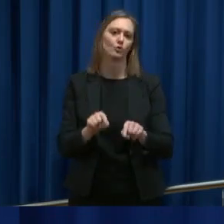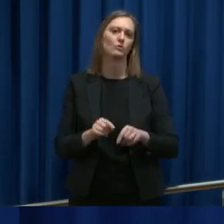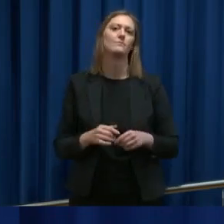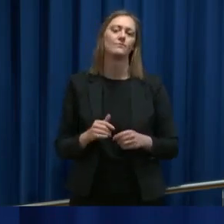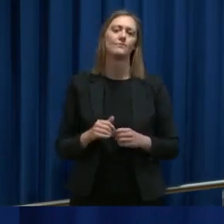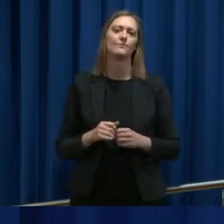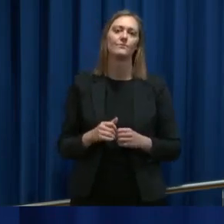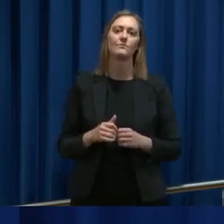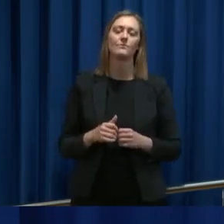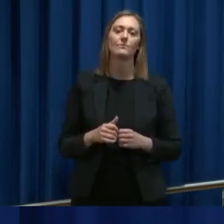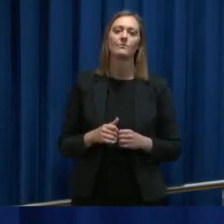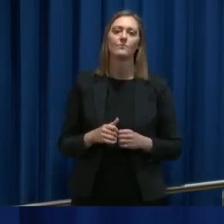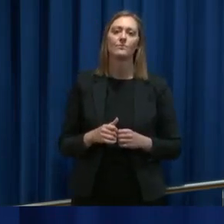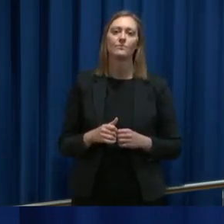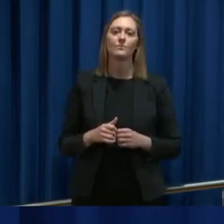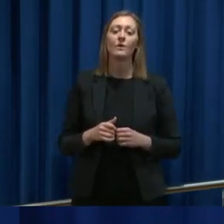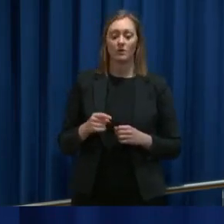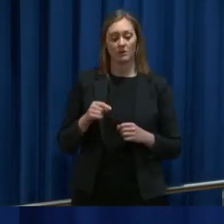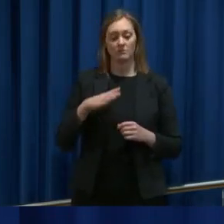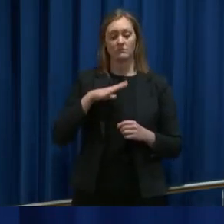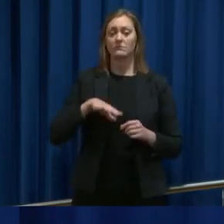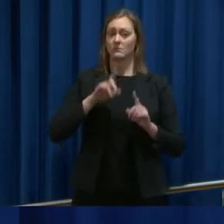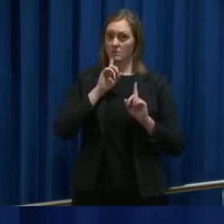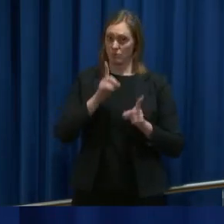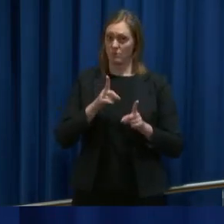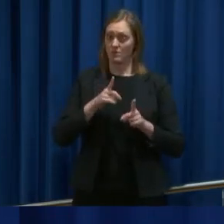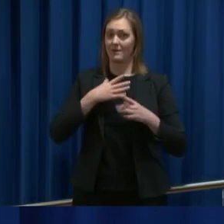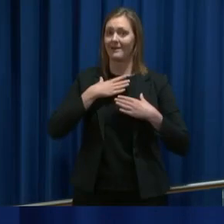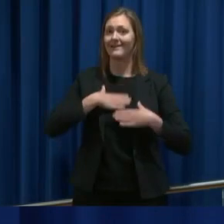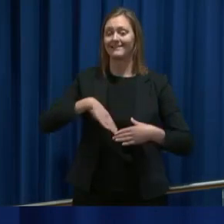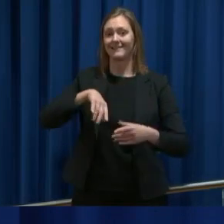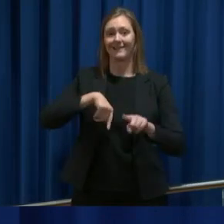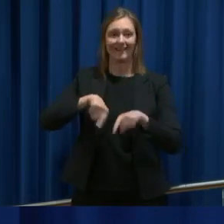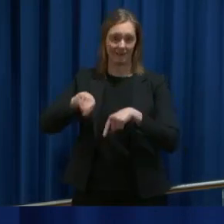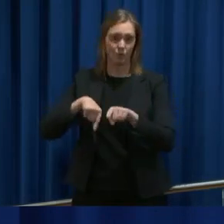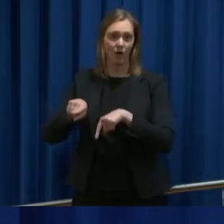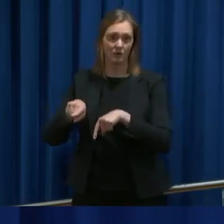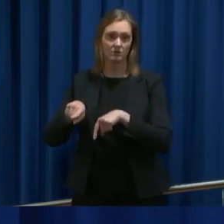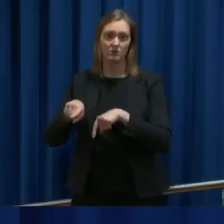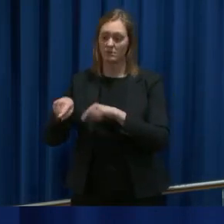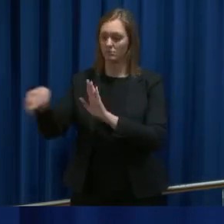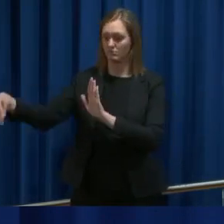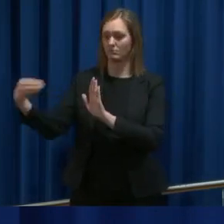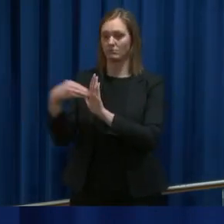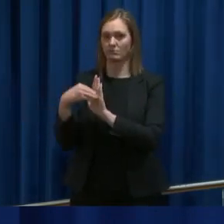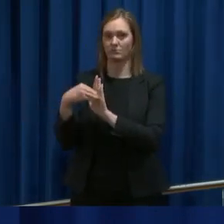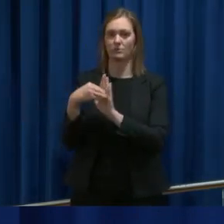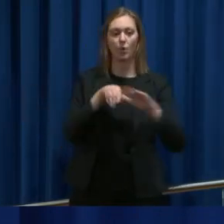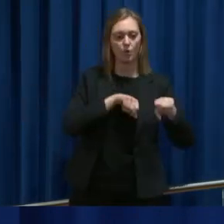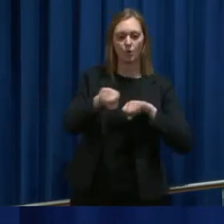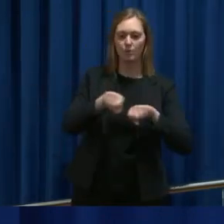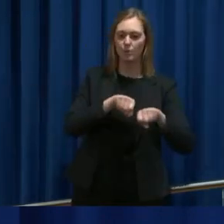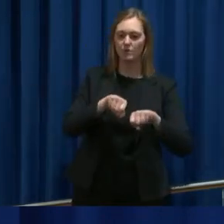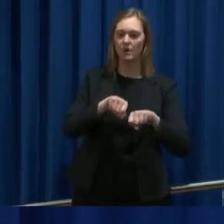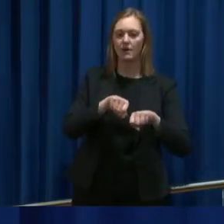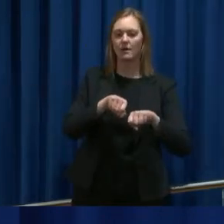Og der baserer vi rett og slett at dette er råd som helsedirektoratet lager, og som kommunene oppfatter